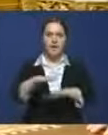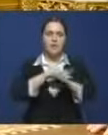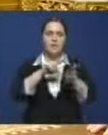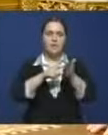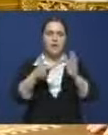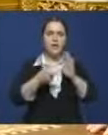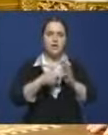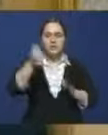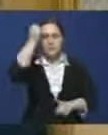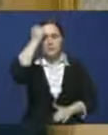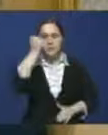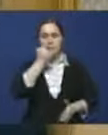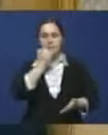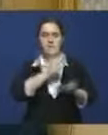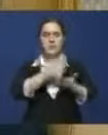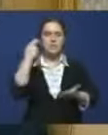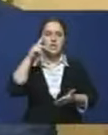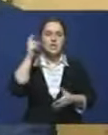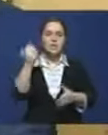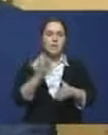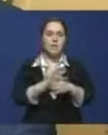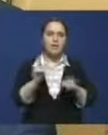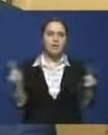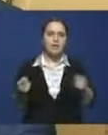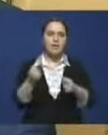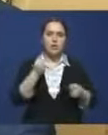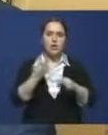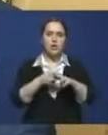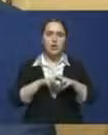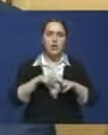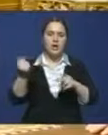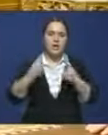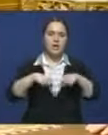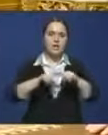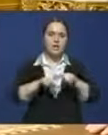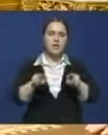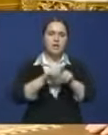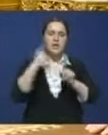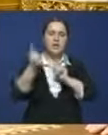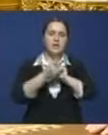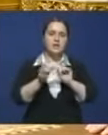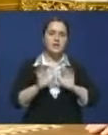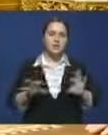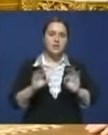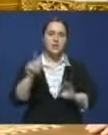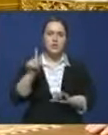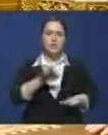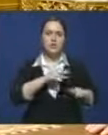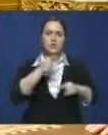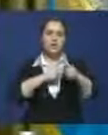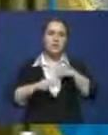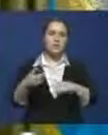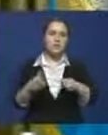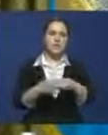выразило главе государства благодарность за поддержку в развитии и укреплении этой некоммерческой организации. Также на встрече отмечено, что